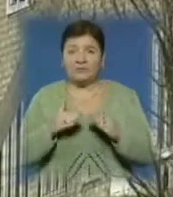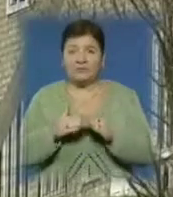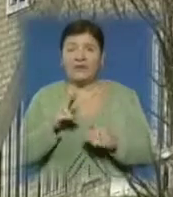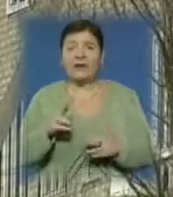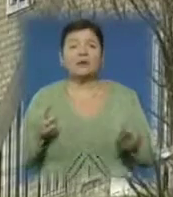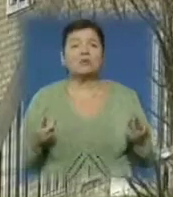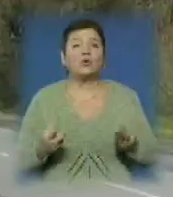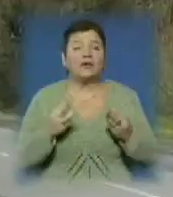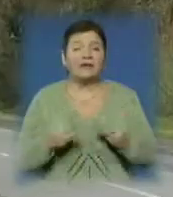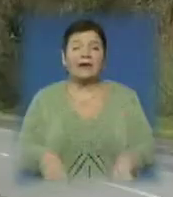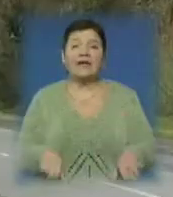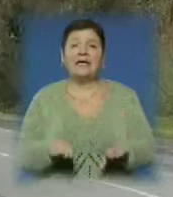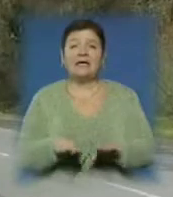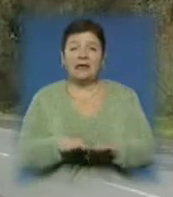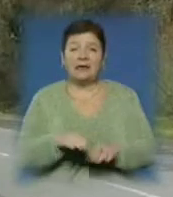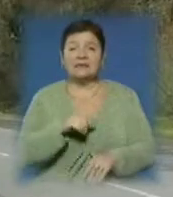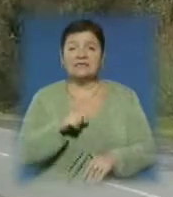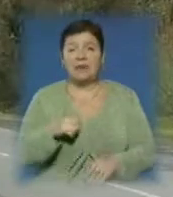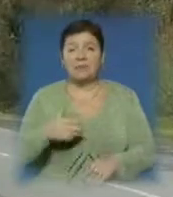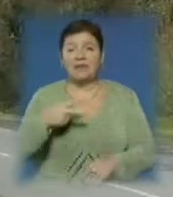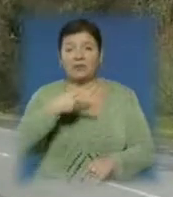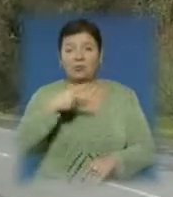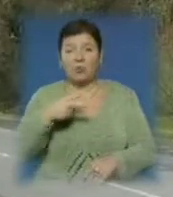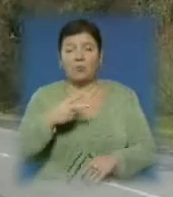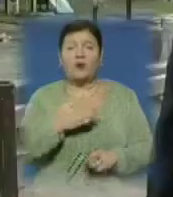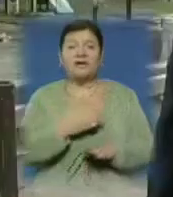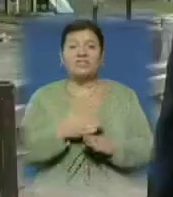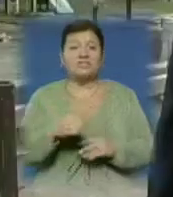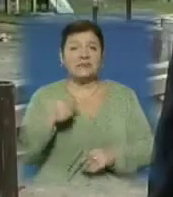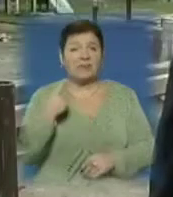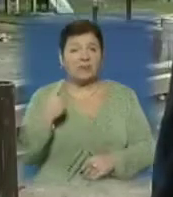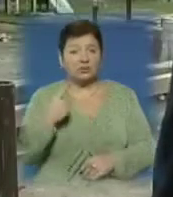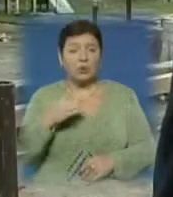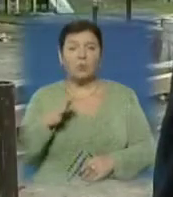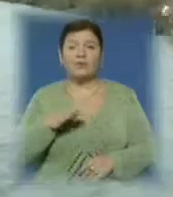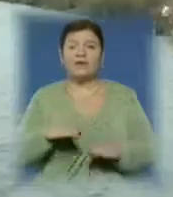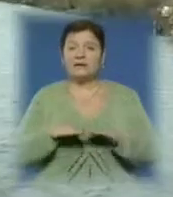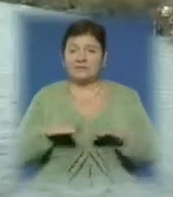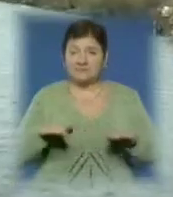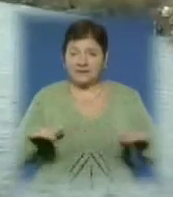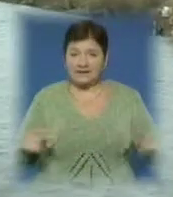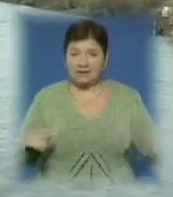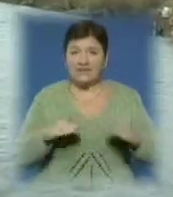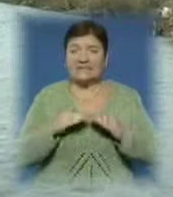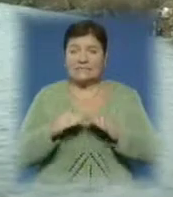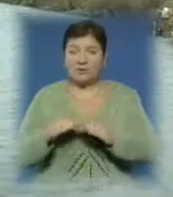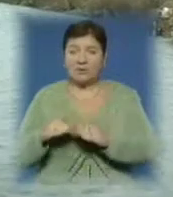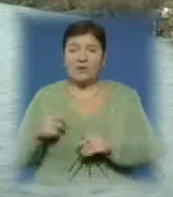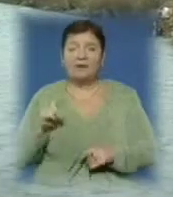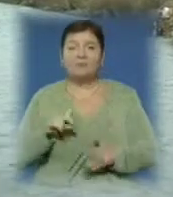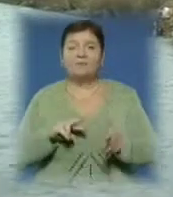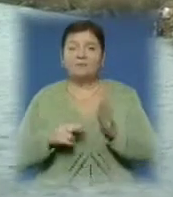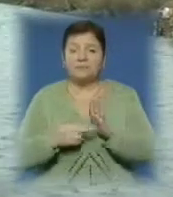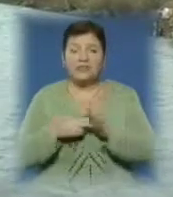згоріла. Так само на другому поверсі і частина першого поверху буде дитячий дошкільний заклад. Спершу планувалося, що